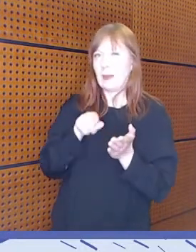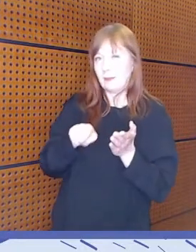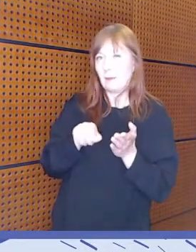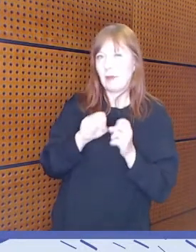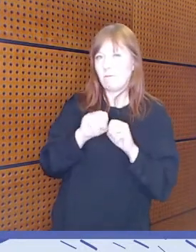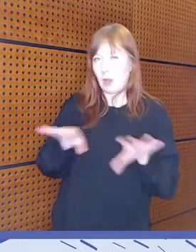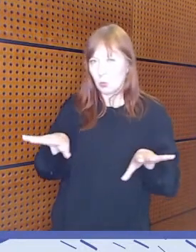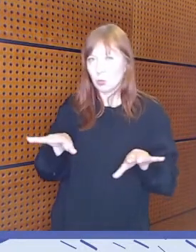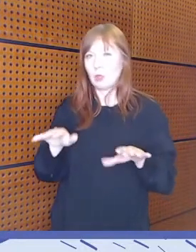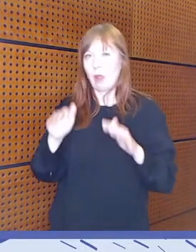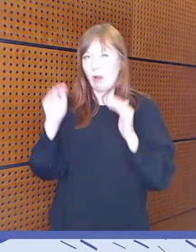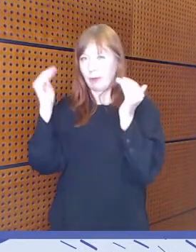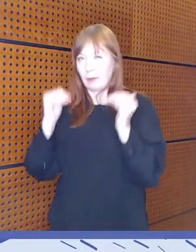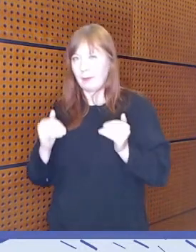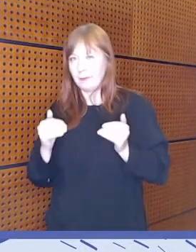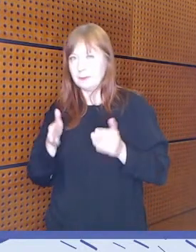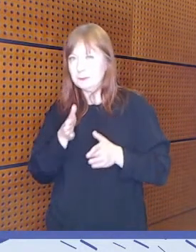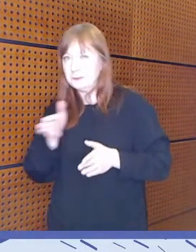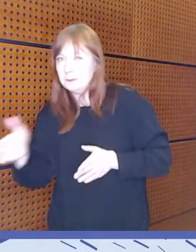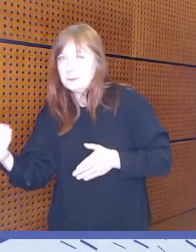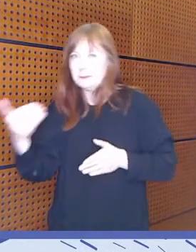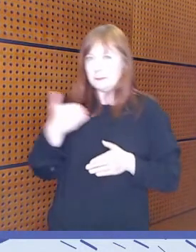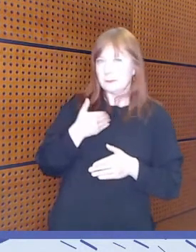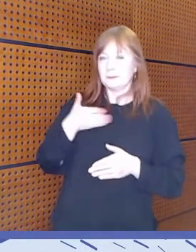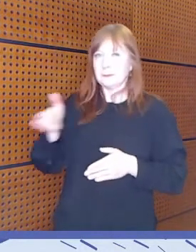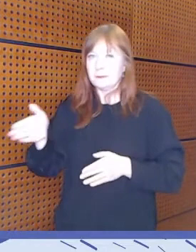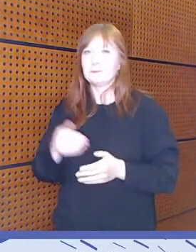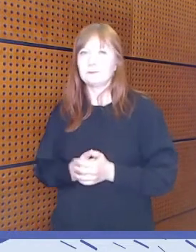kaksisuuntaisesti. Se on ehkä sellainen näkökulma.